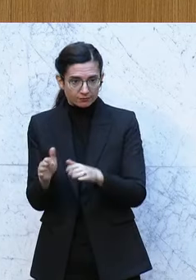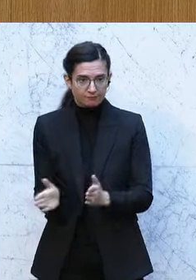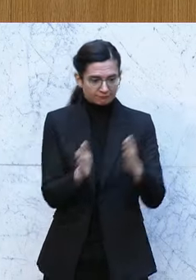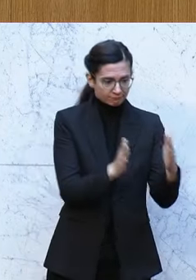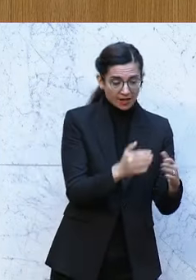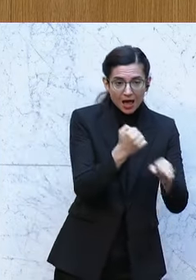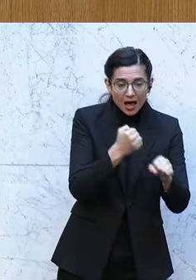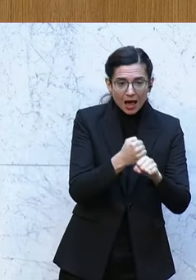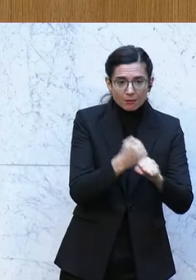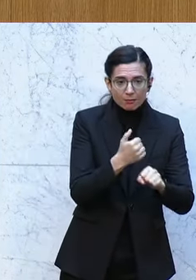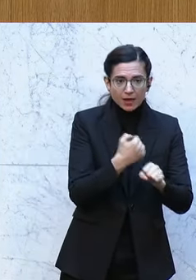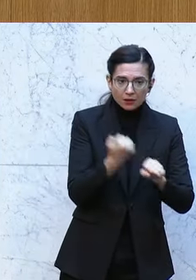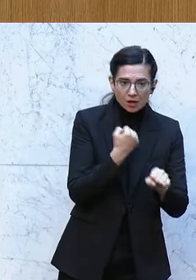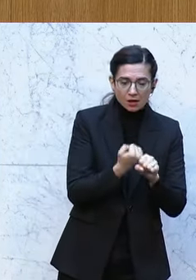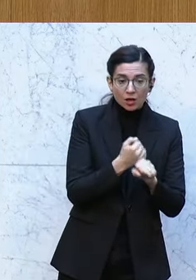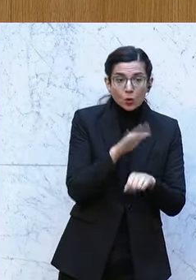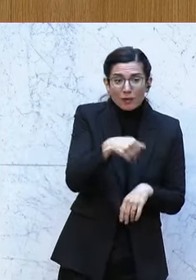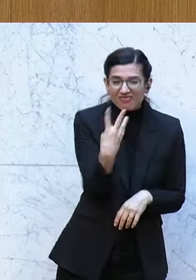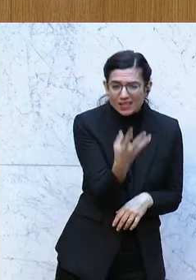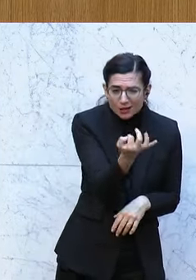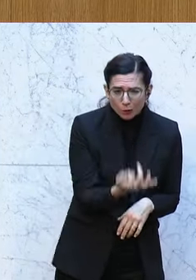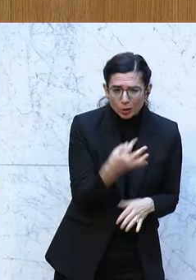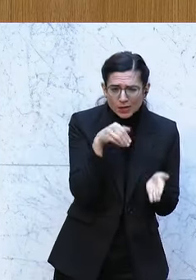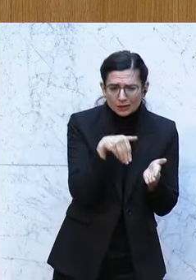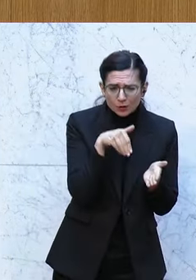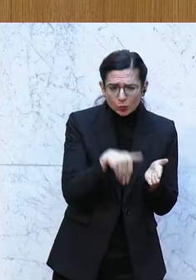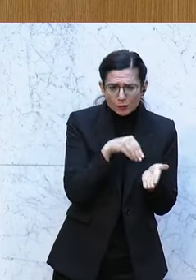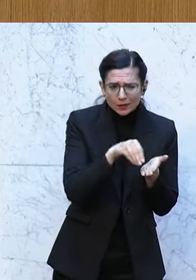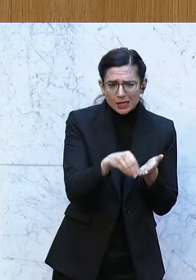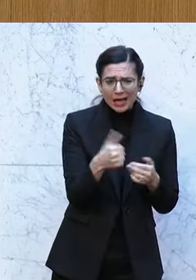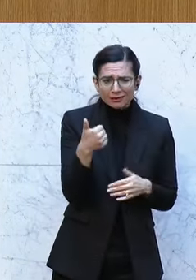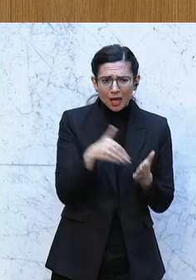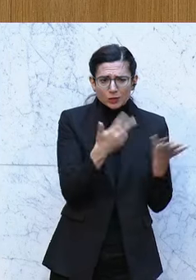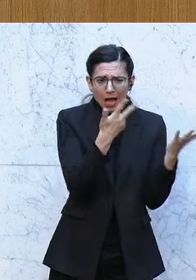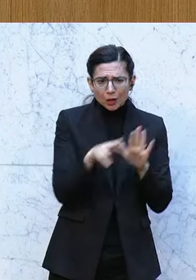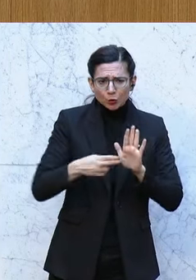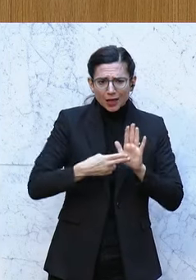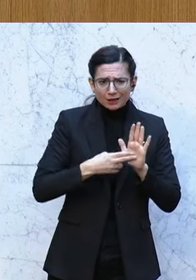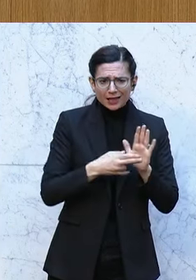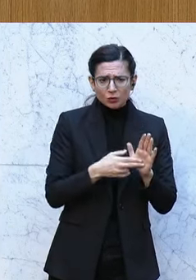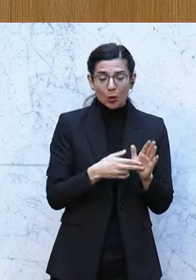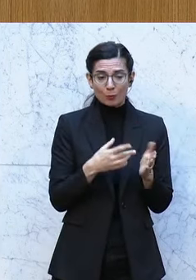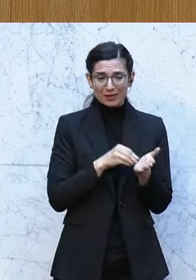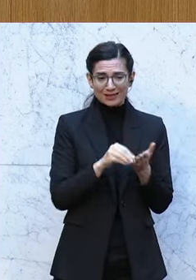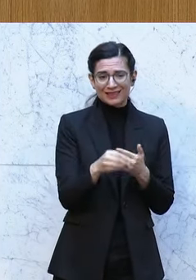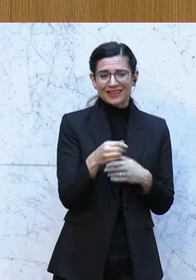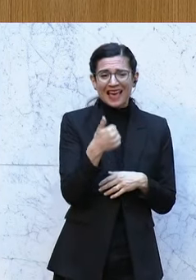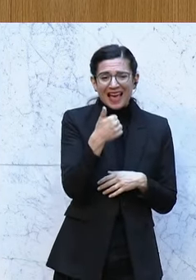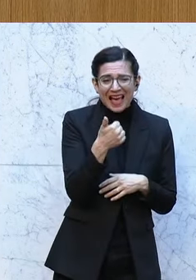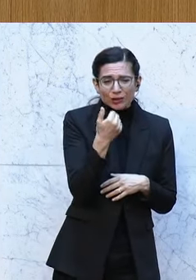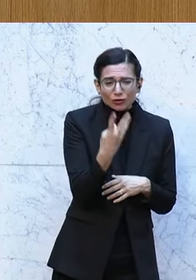arbeiten gehen für ihr Geld, zahlen mehr als 40. Bereits bei 1.800 Euro netto, zahlen sie 41